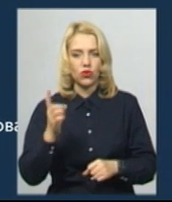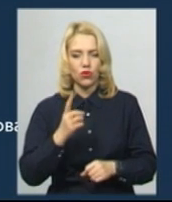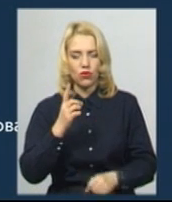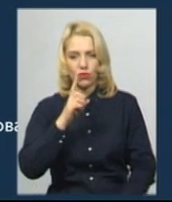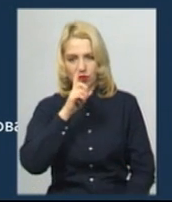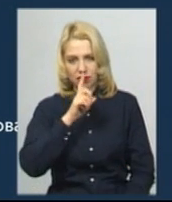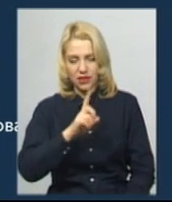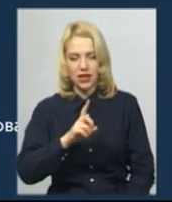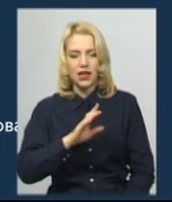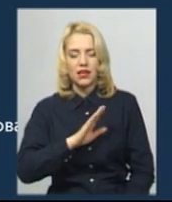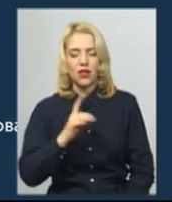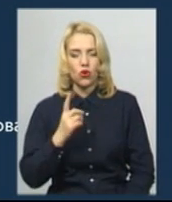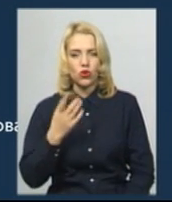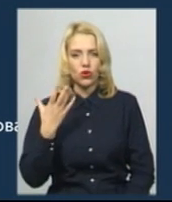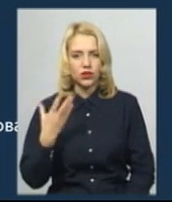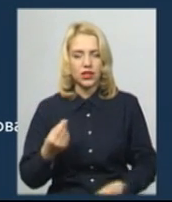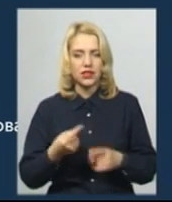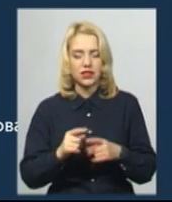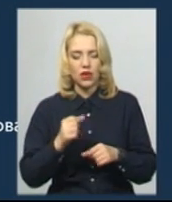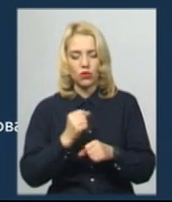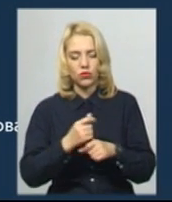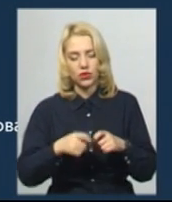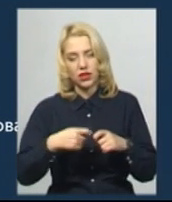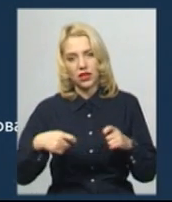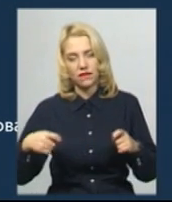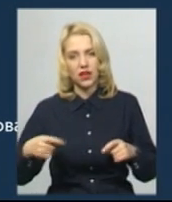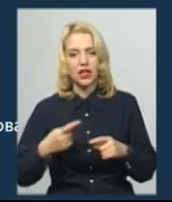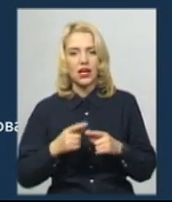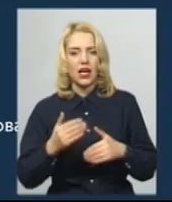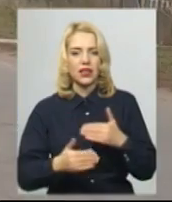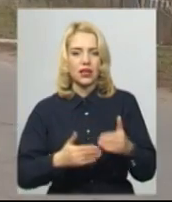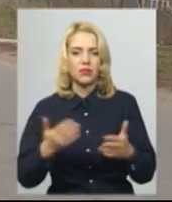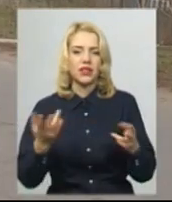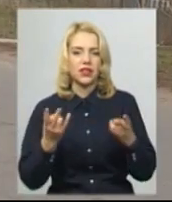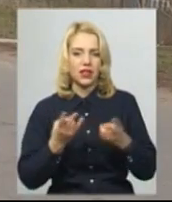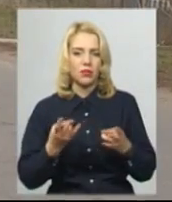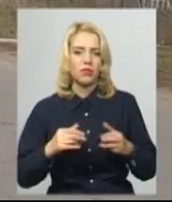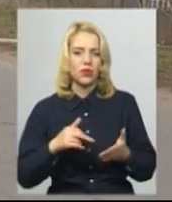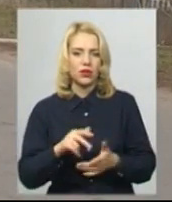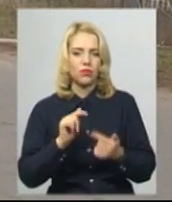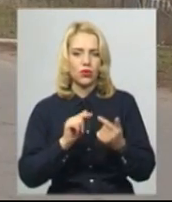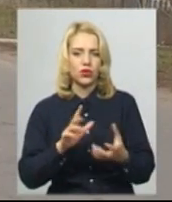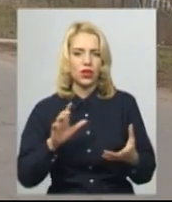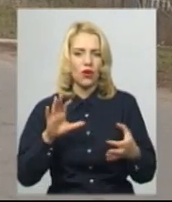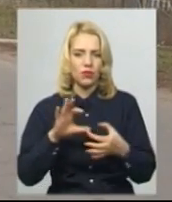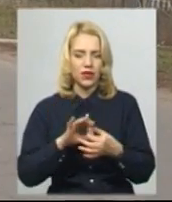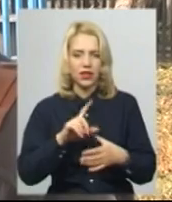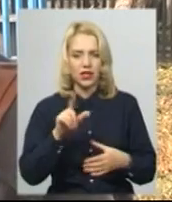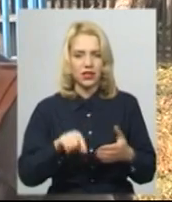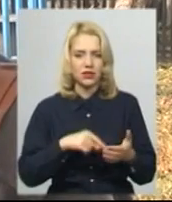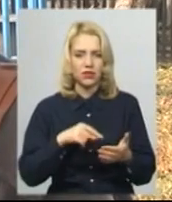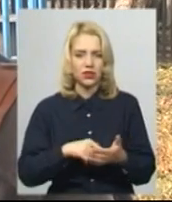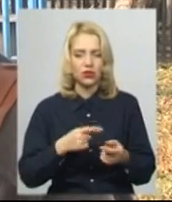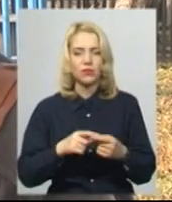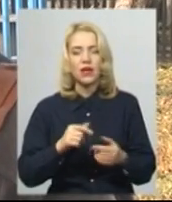не одного дня, це робота тривала, тому етапи, які нам треба пройти. Проти об'єднання з містом виступає місцевий житель Давидковець